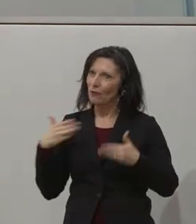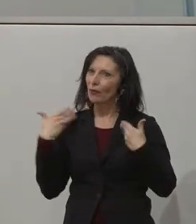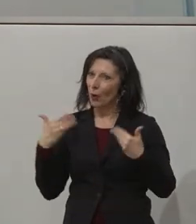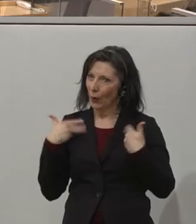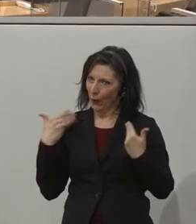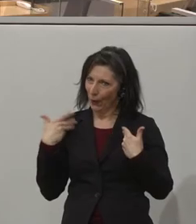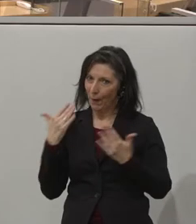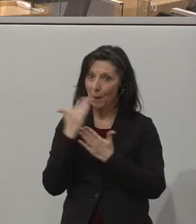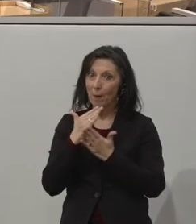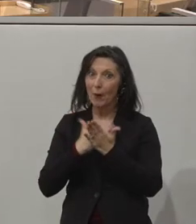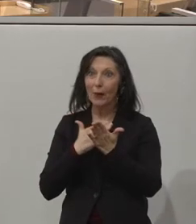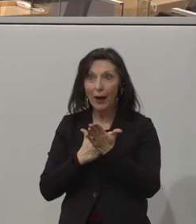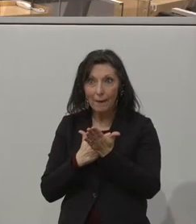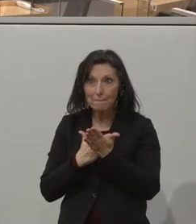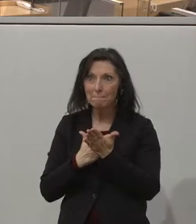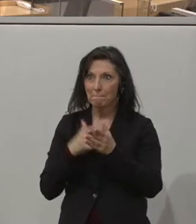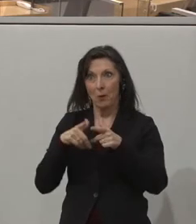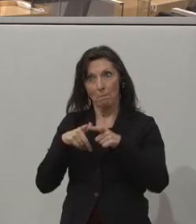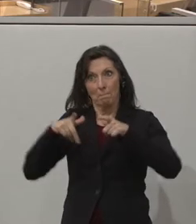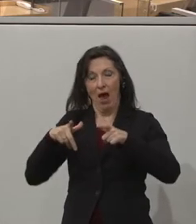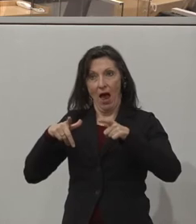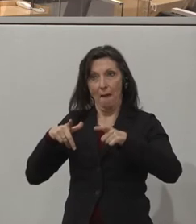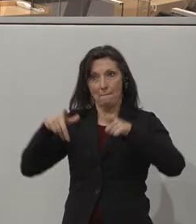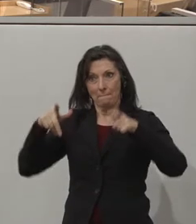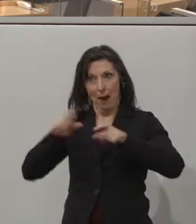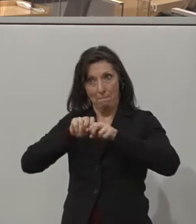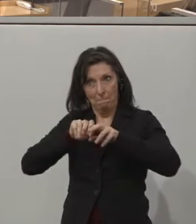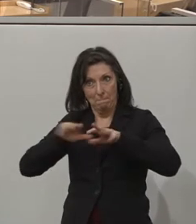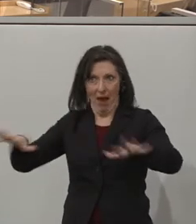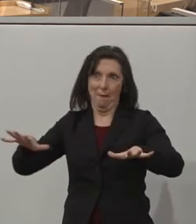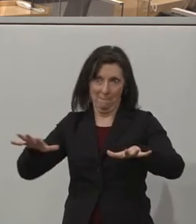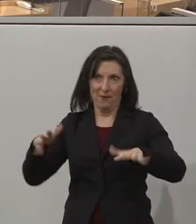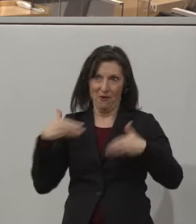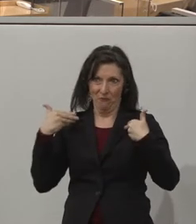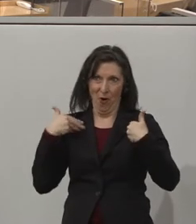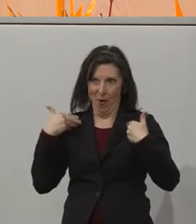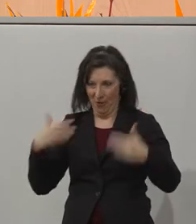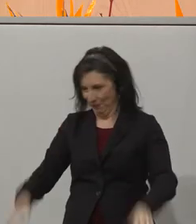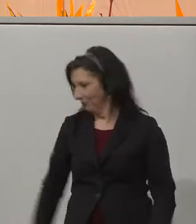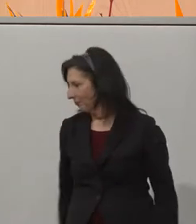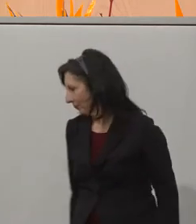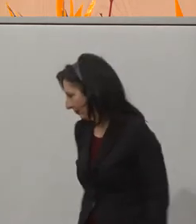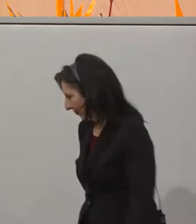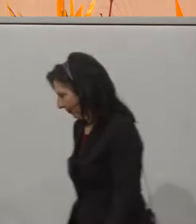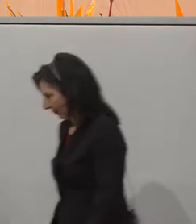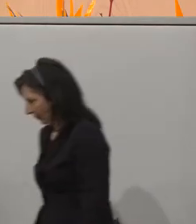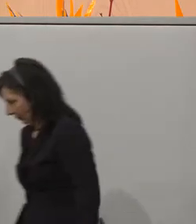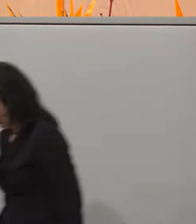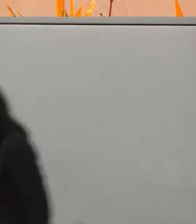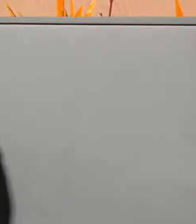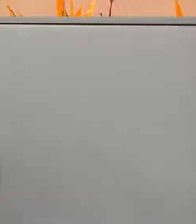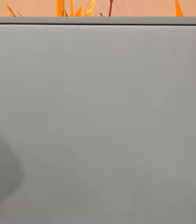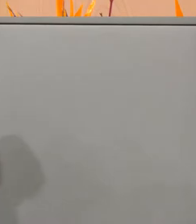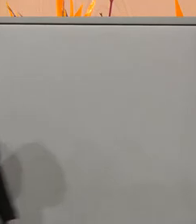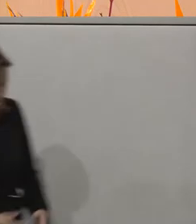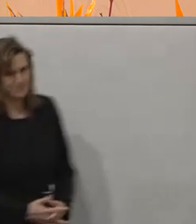Thank you very much, Mary David, for presenting us the project. Congratulations to being a Zero Project Awardee.